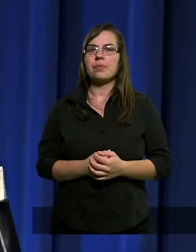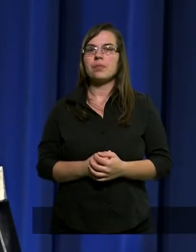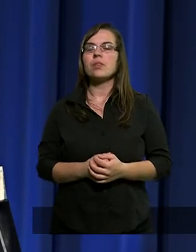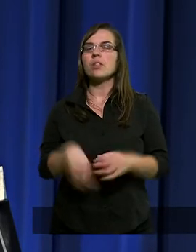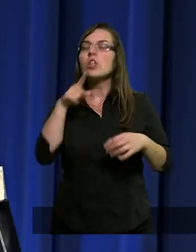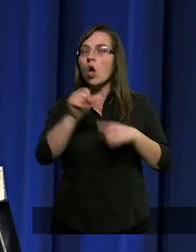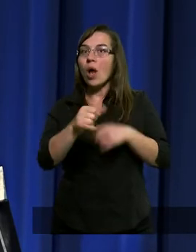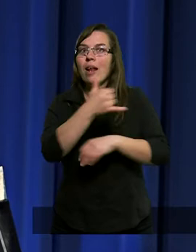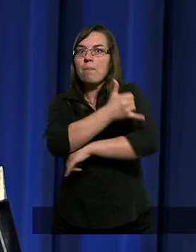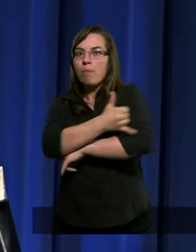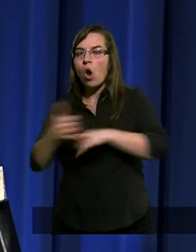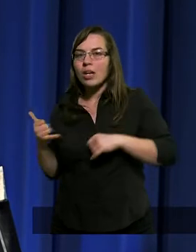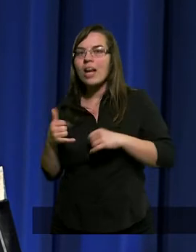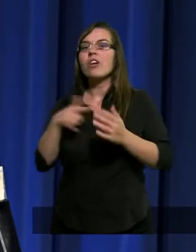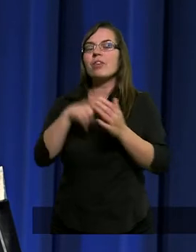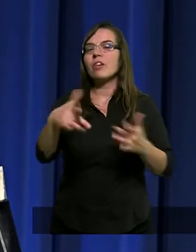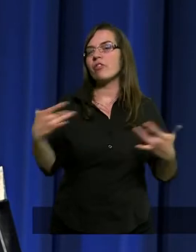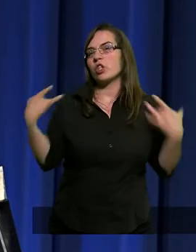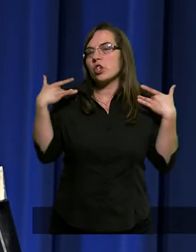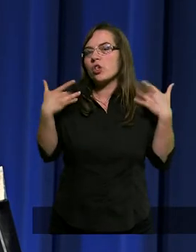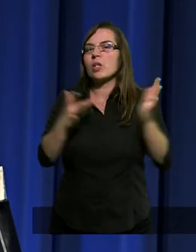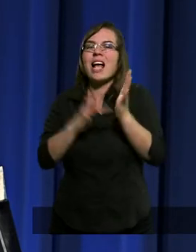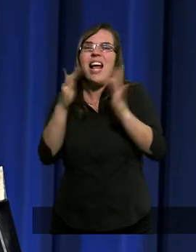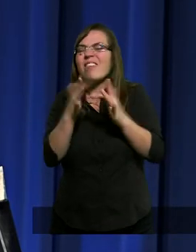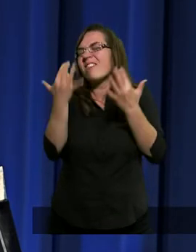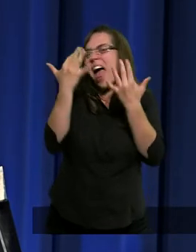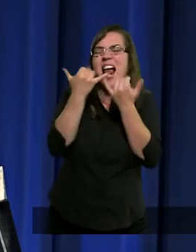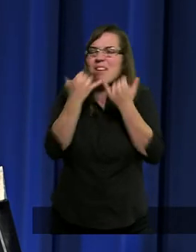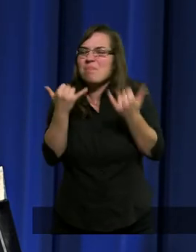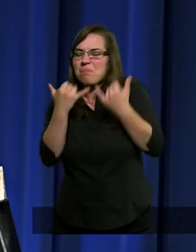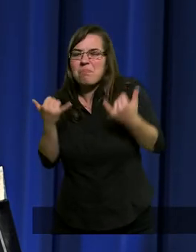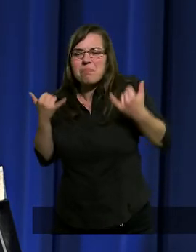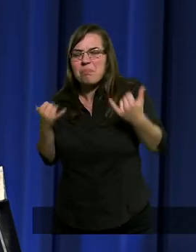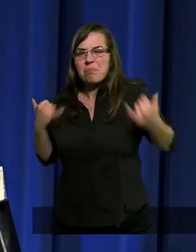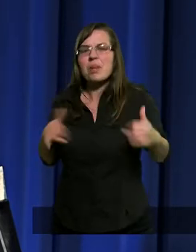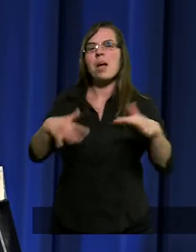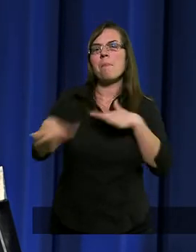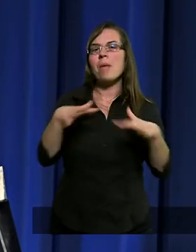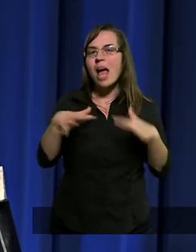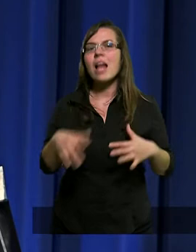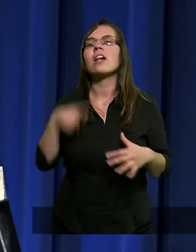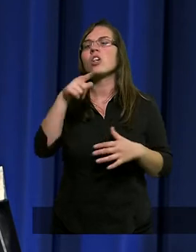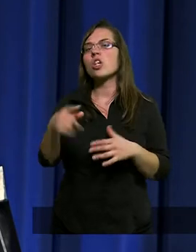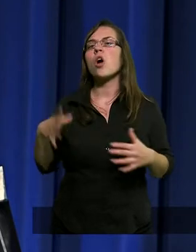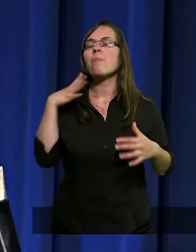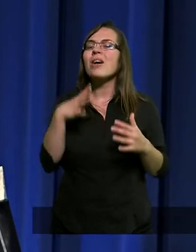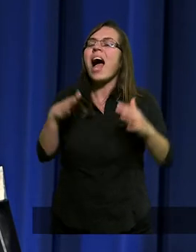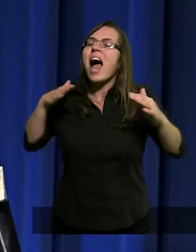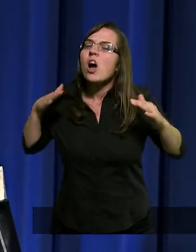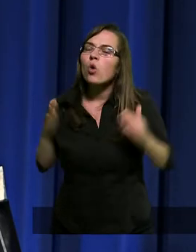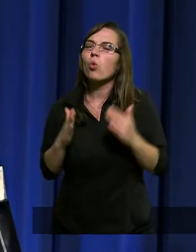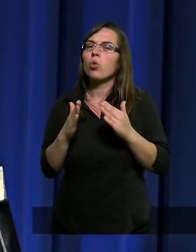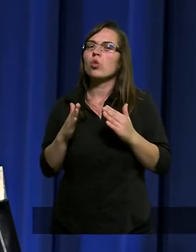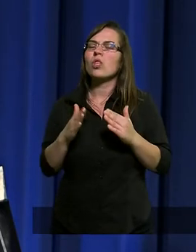Jest podkreślone też w życiu Jezusa i w wielu innych miejscach, że to był ten hymn, to była